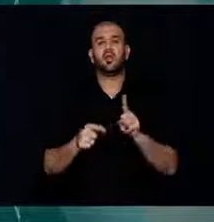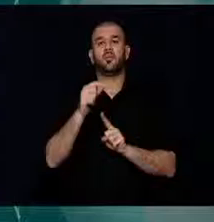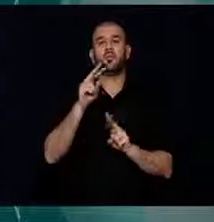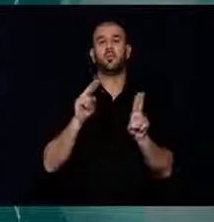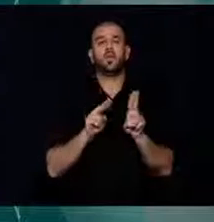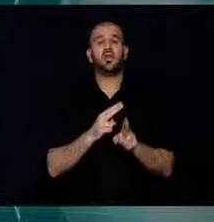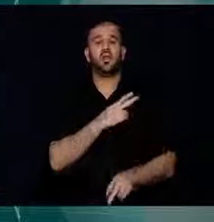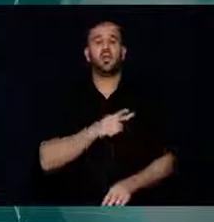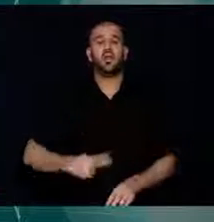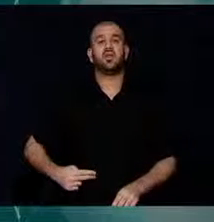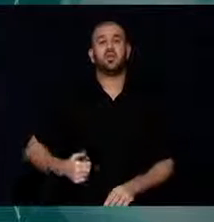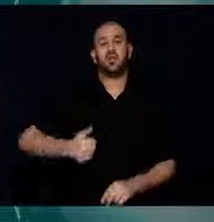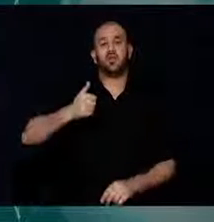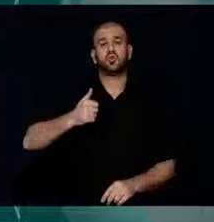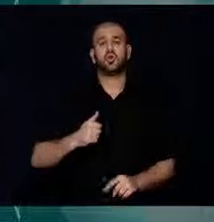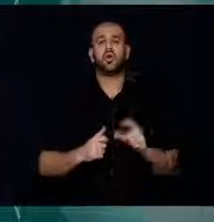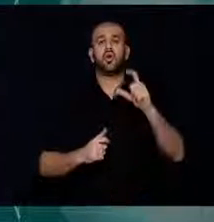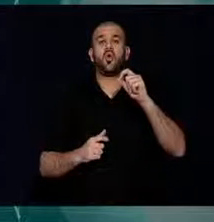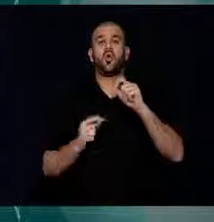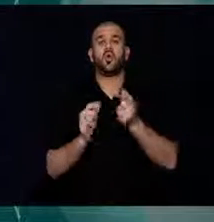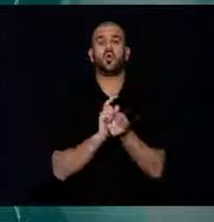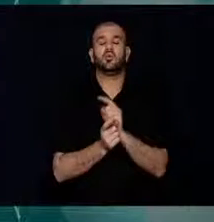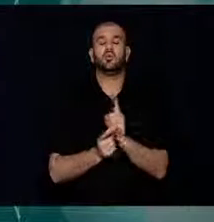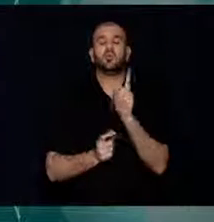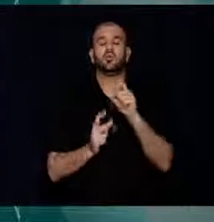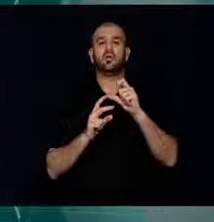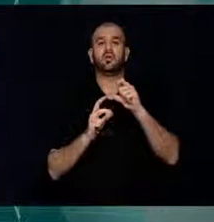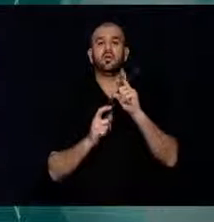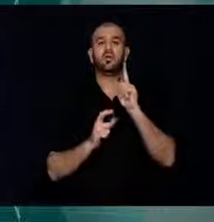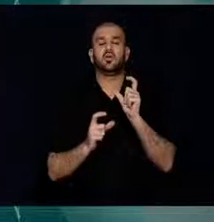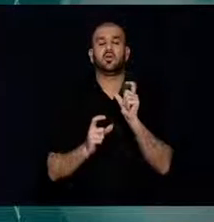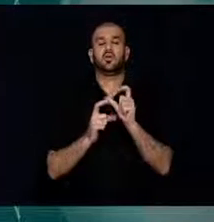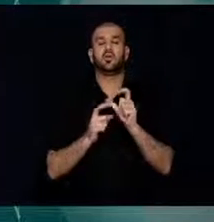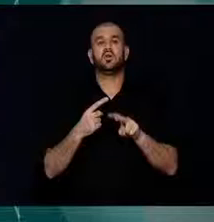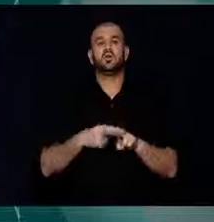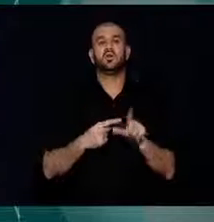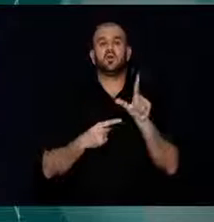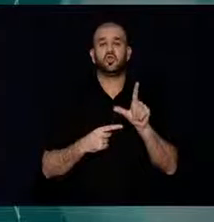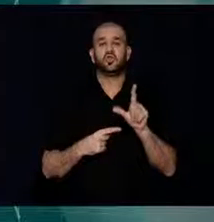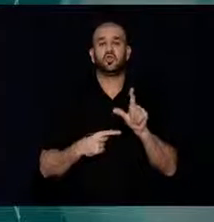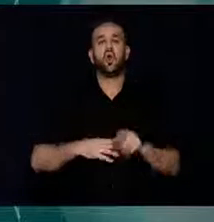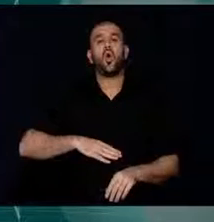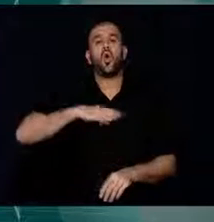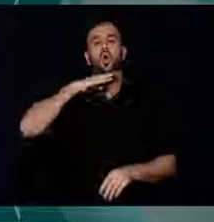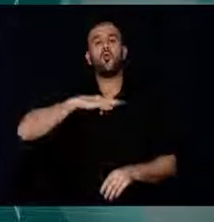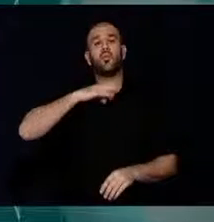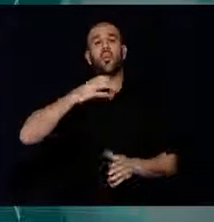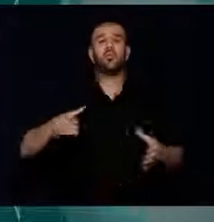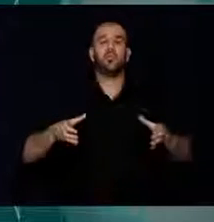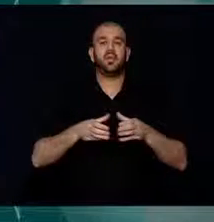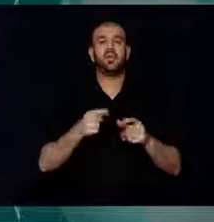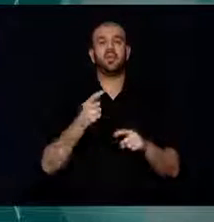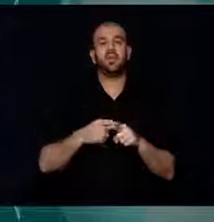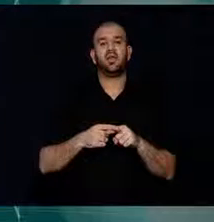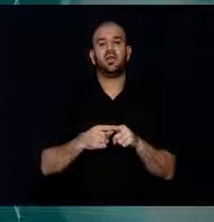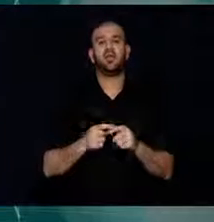Demirhan Çocuk Parkı projesinin faaliyete geçirilmesi için çalışmalara